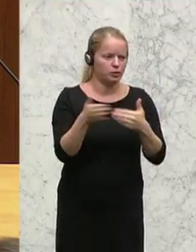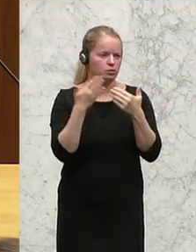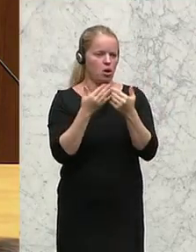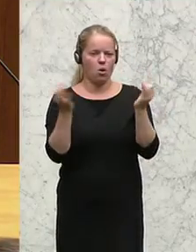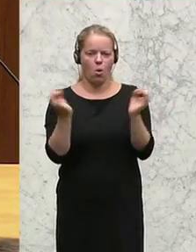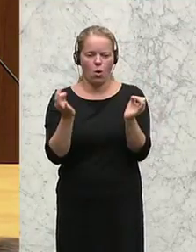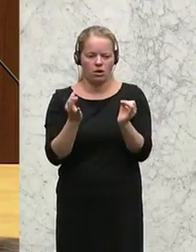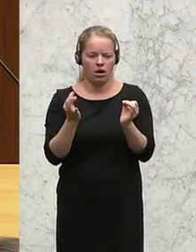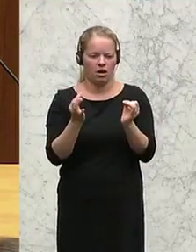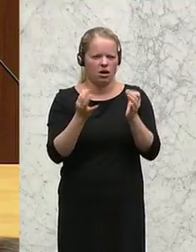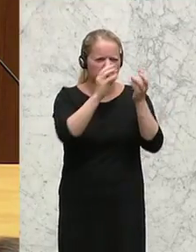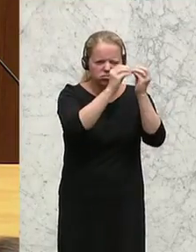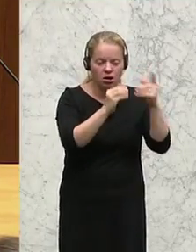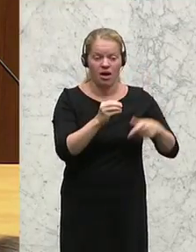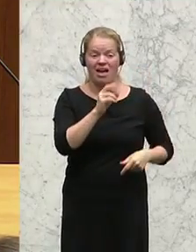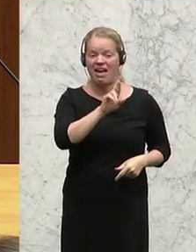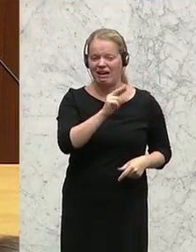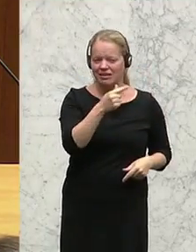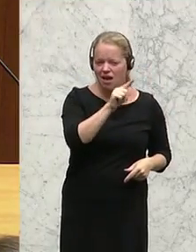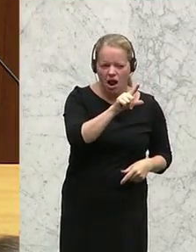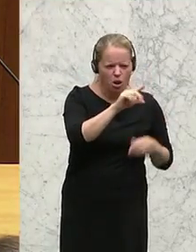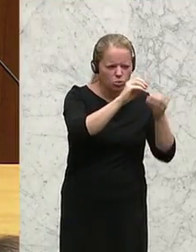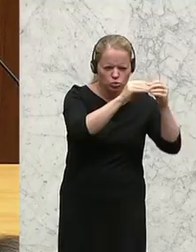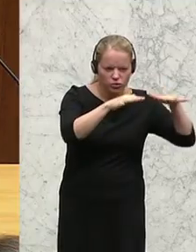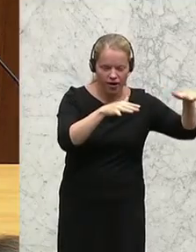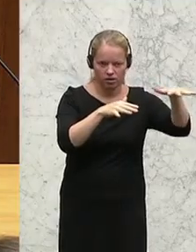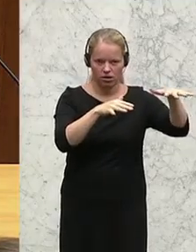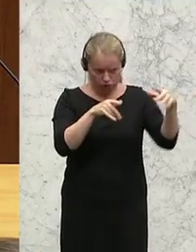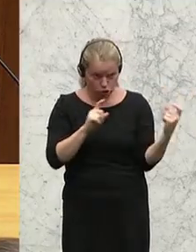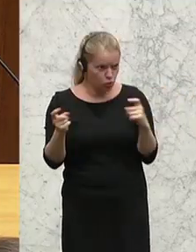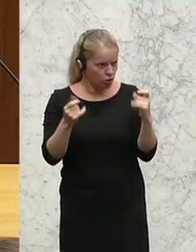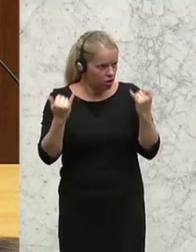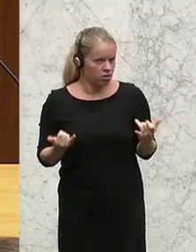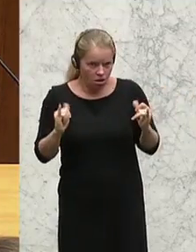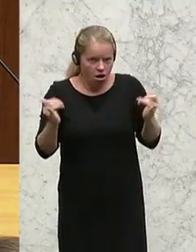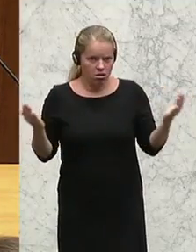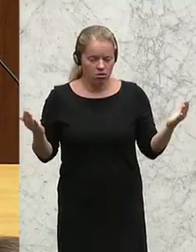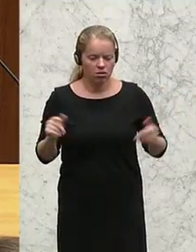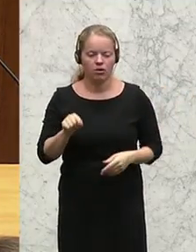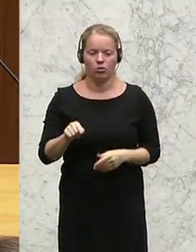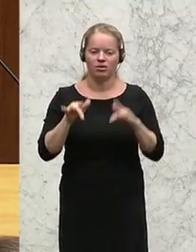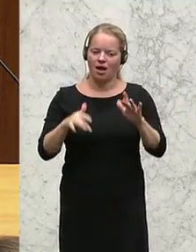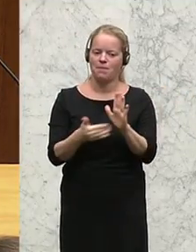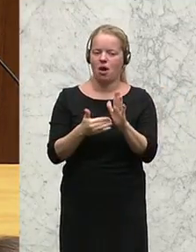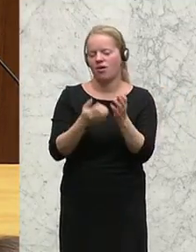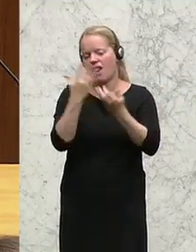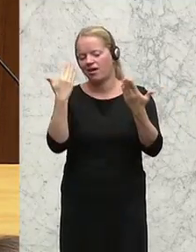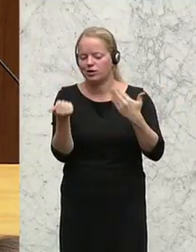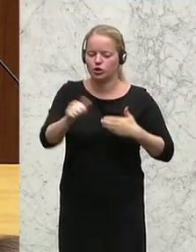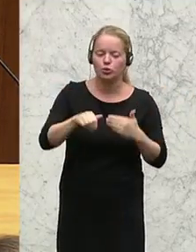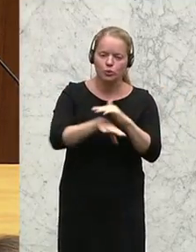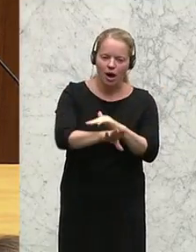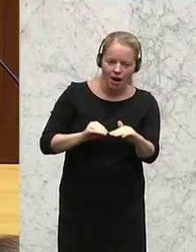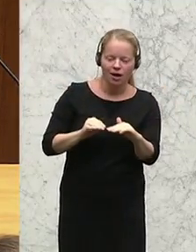ganzen Komplex RTL und so weiter. Und ich sage Ihnen, Sie brauchen auch natürlich einen Unterhaltungsaspekt dabei.